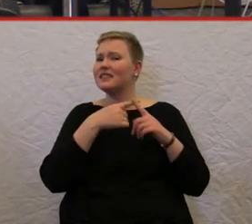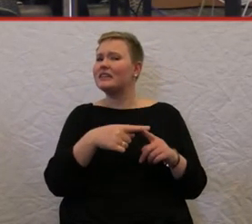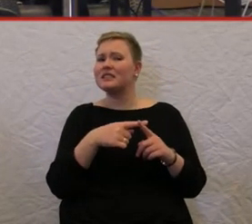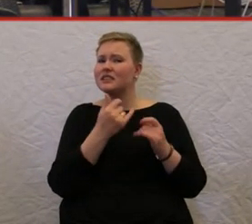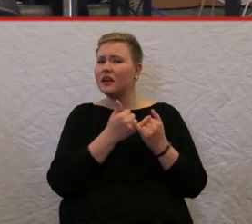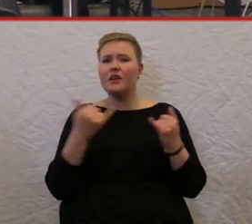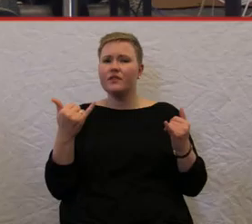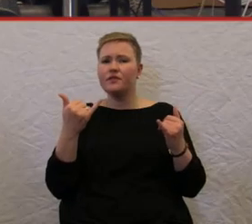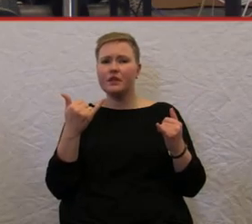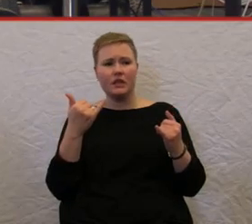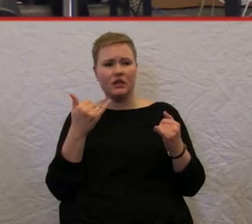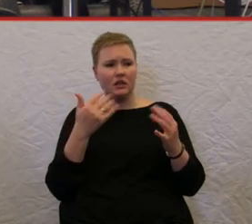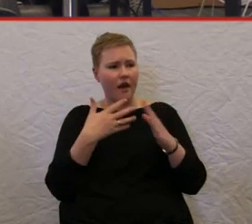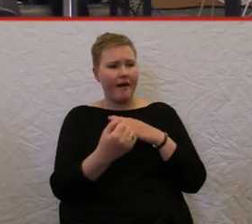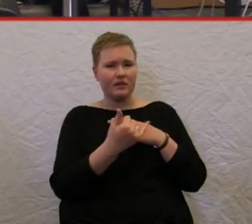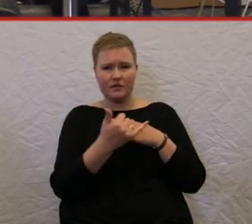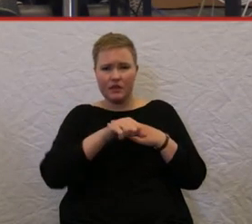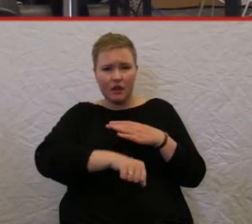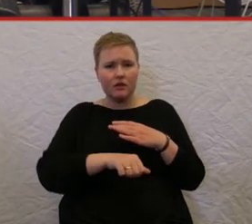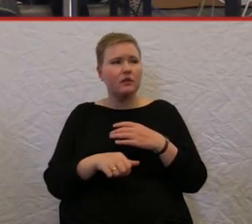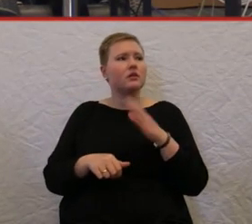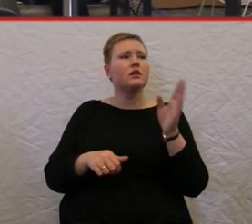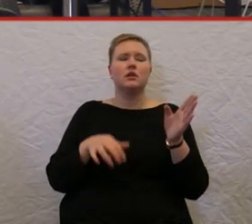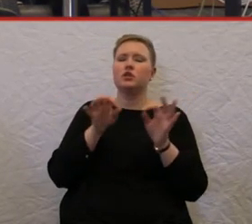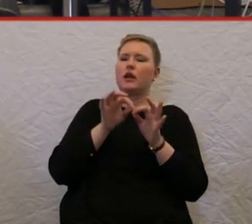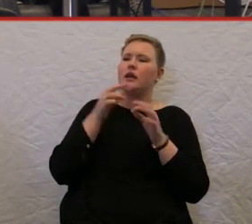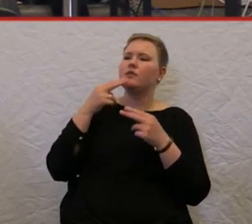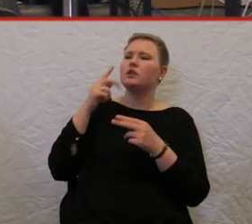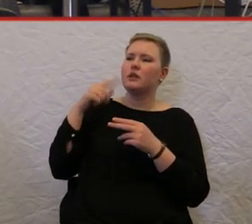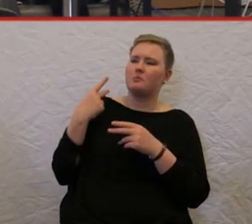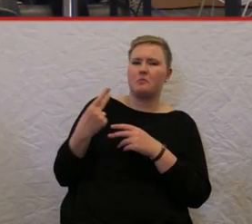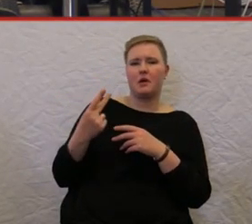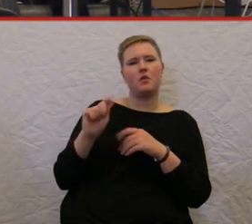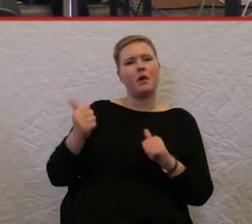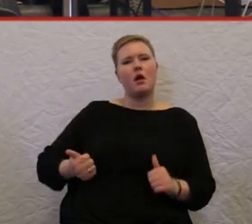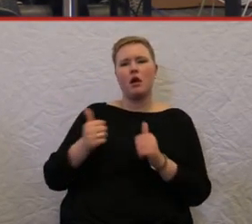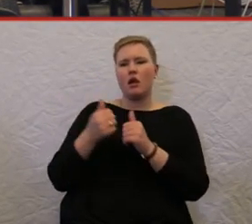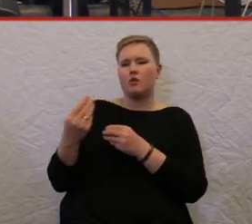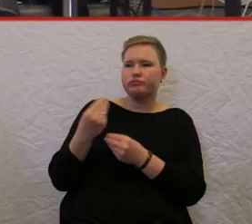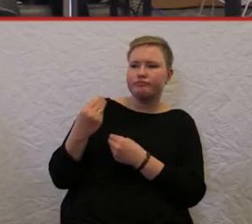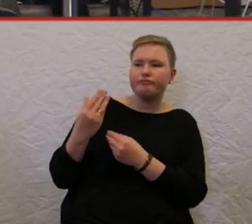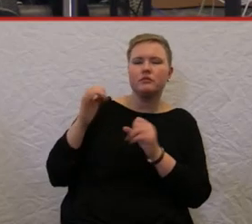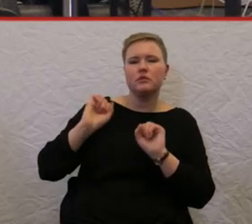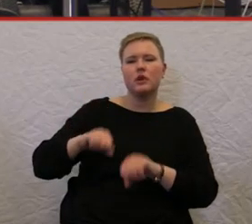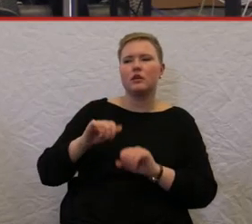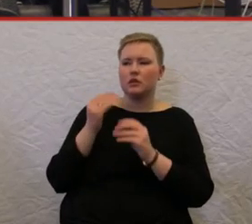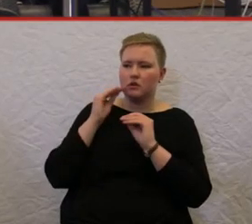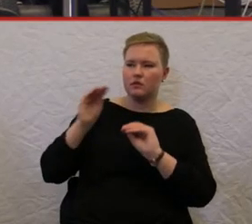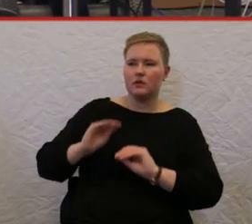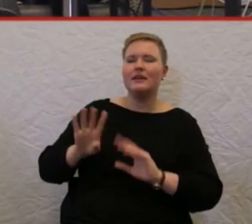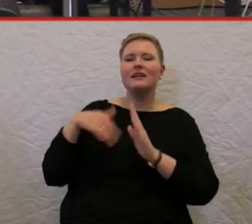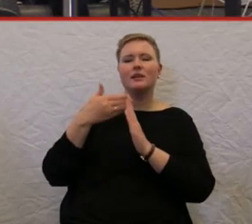Taxis? Ich denke, da können wir uns noch mal kurz schließen. Es gibt diese